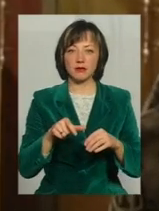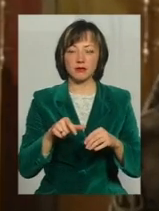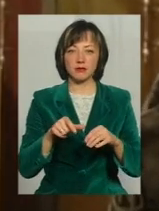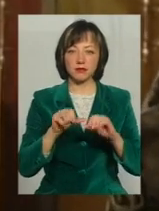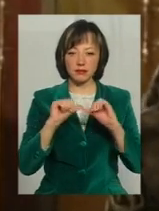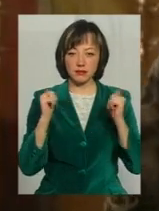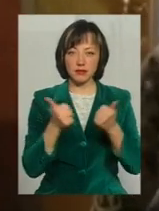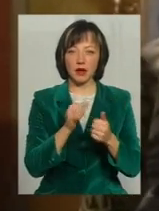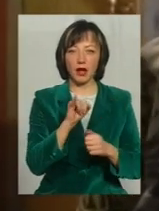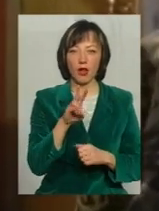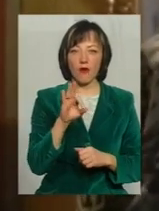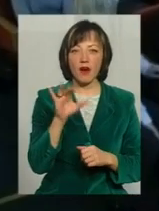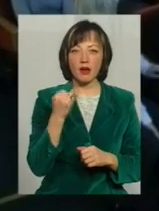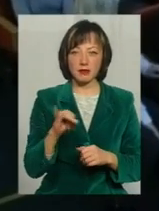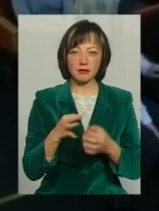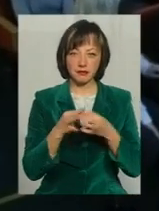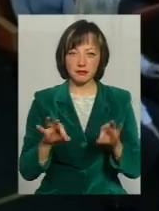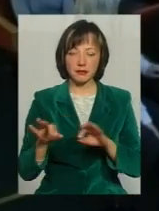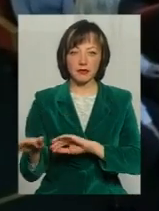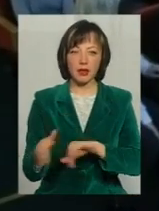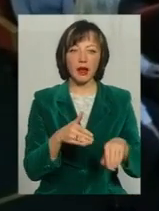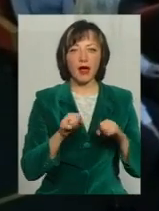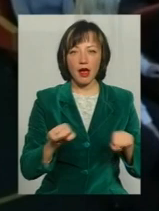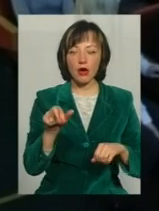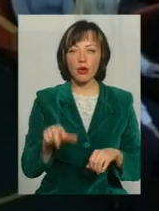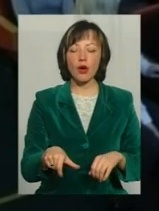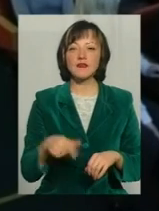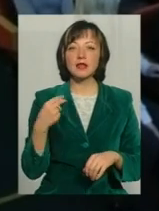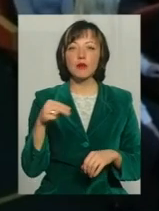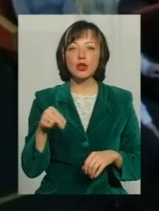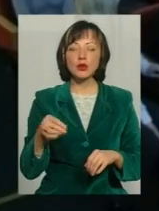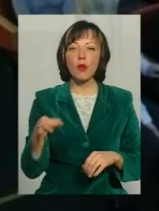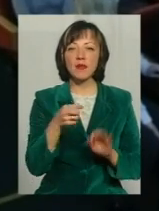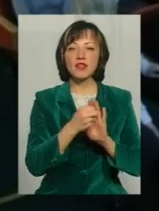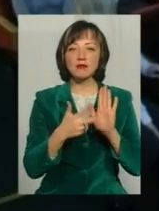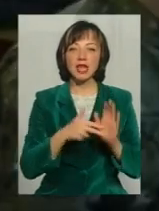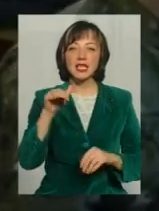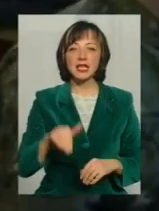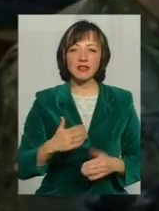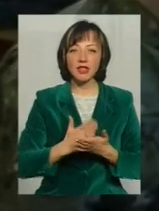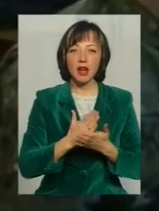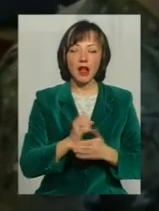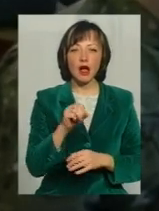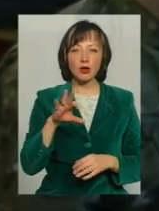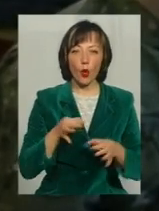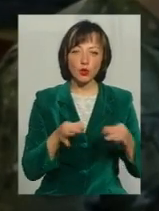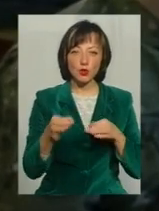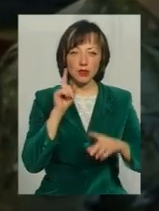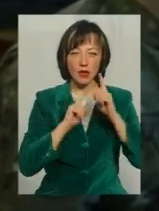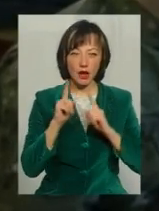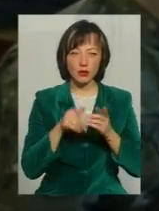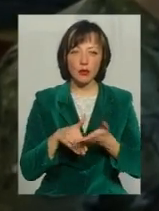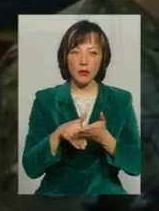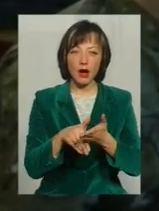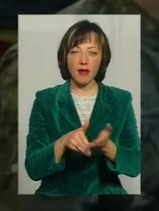Ну що сказати Герой У Запорізькій області проживає 18 тисяч ветеранів АТО У консультаційній раді Ігор Маренюк